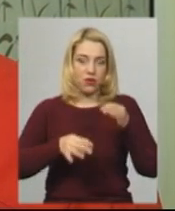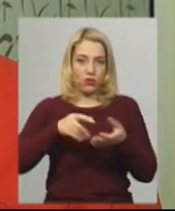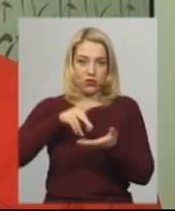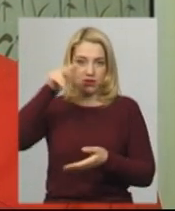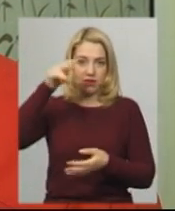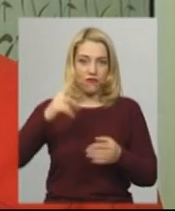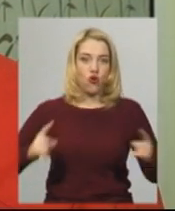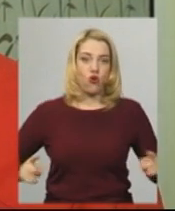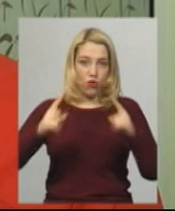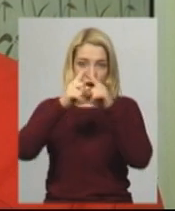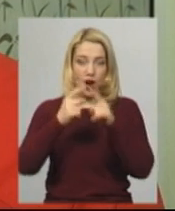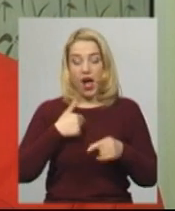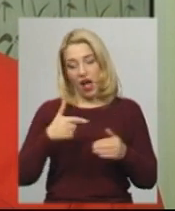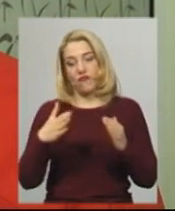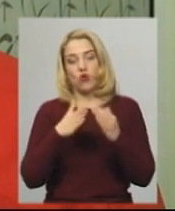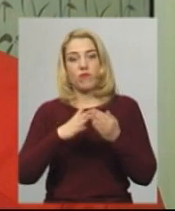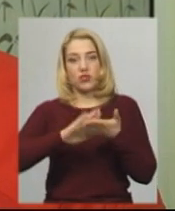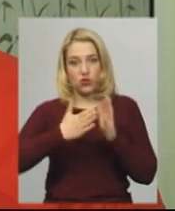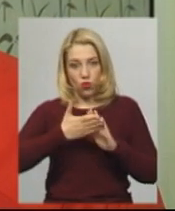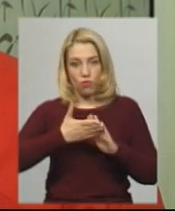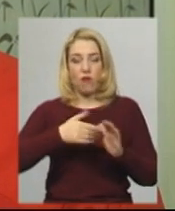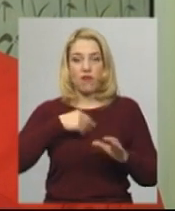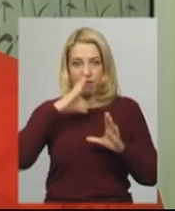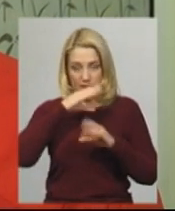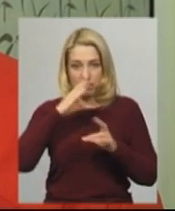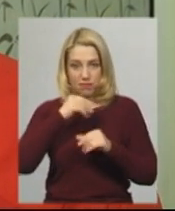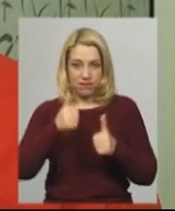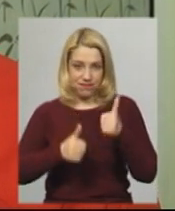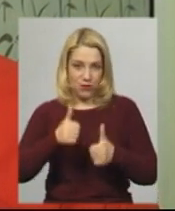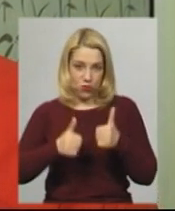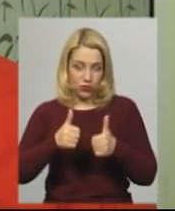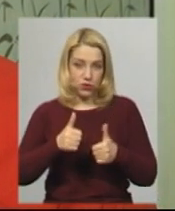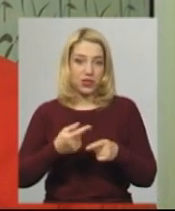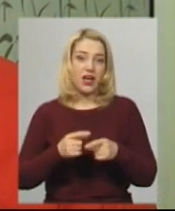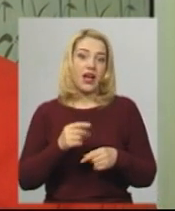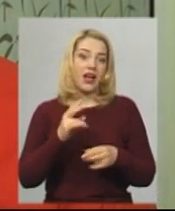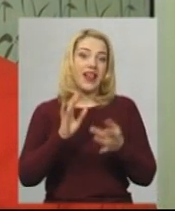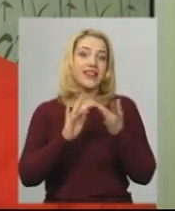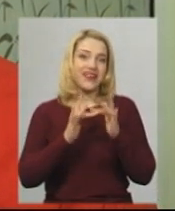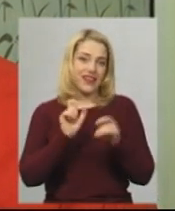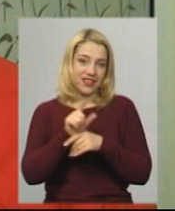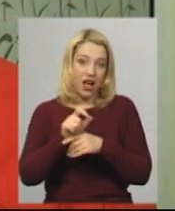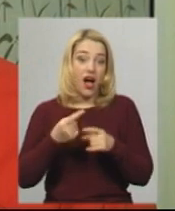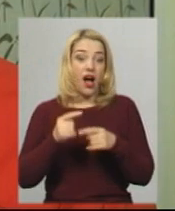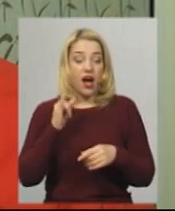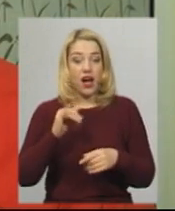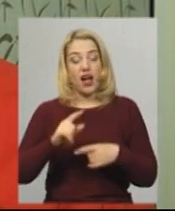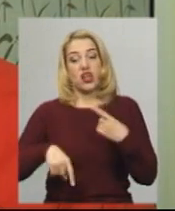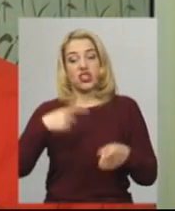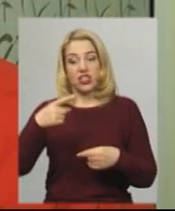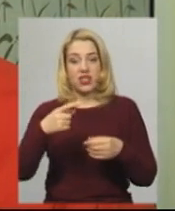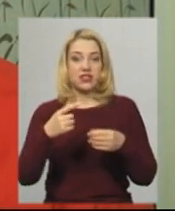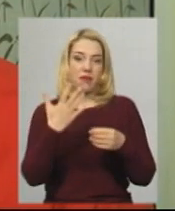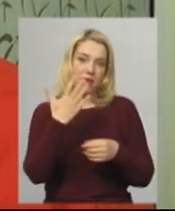челендж у домашніх умовах. А через пару років, може через 5-10 років, маю